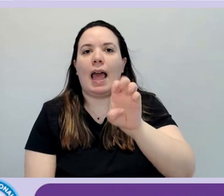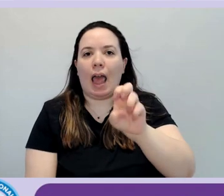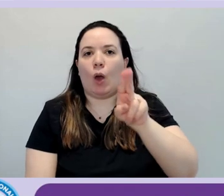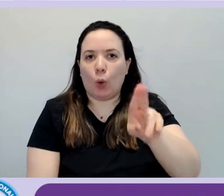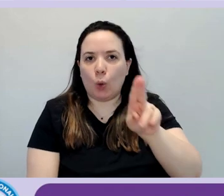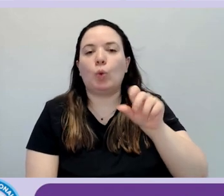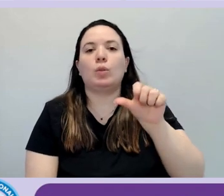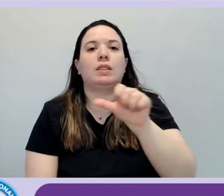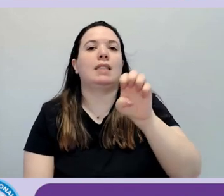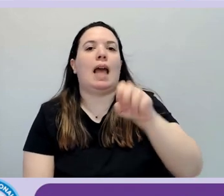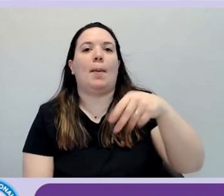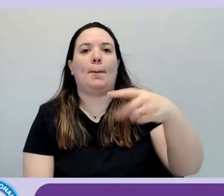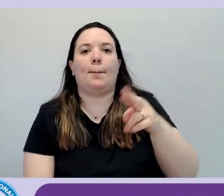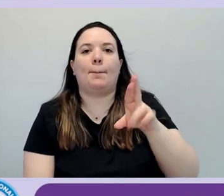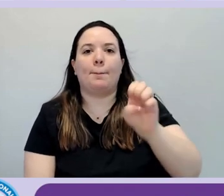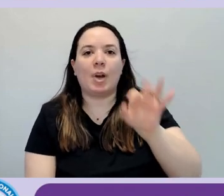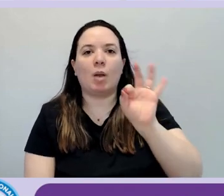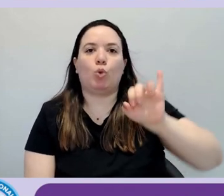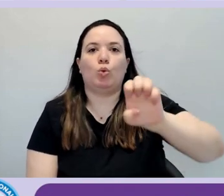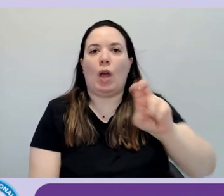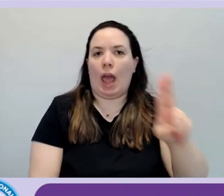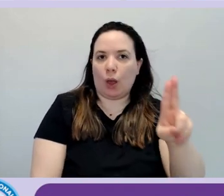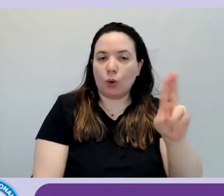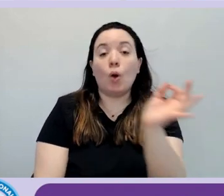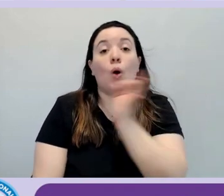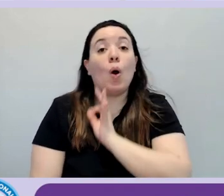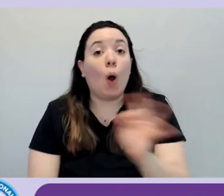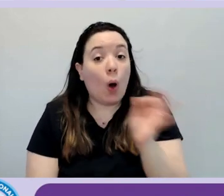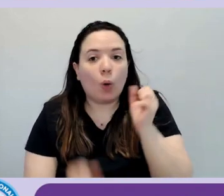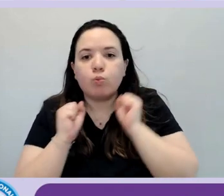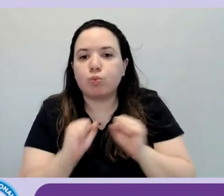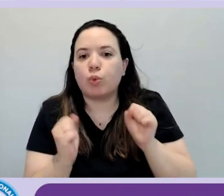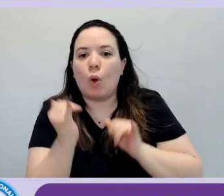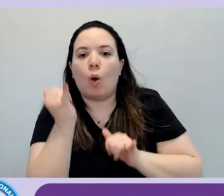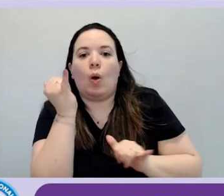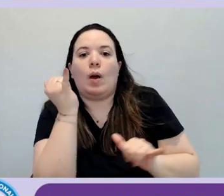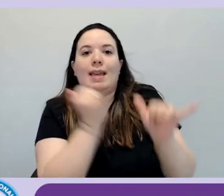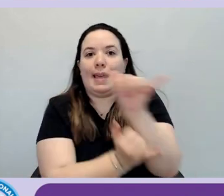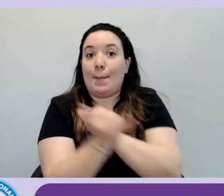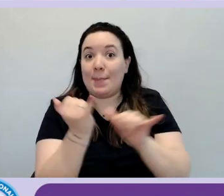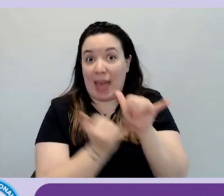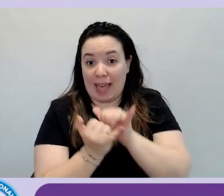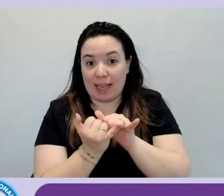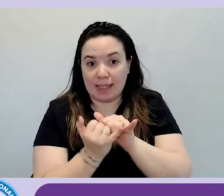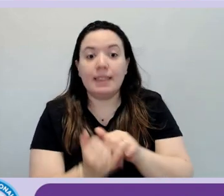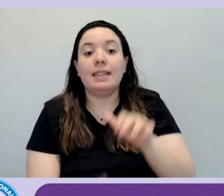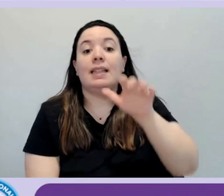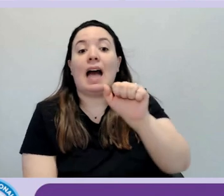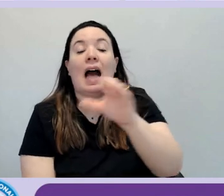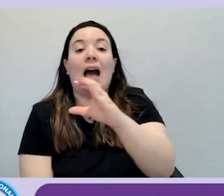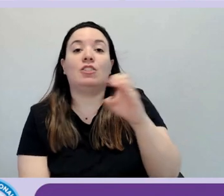oppure è possibile mandare un'email all'indirizzo accessibleeu